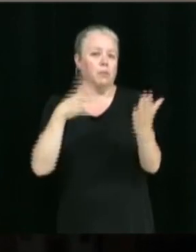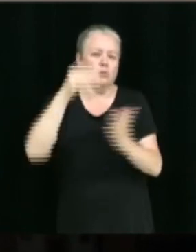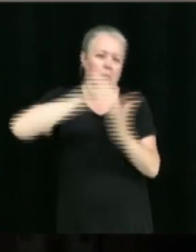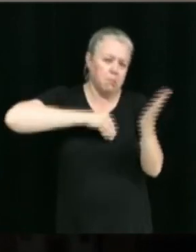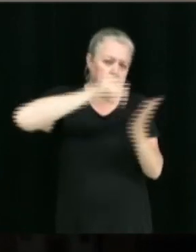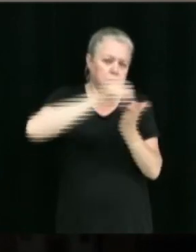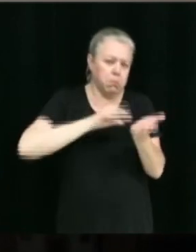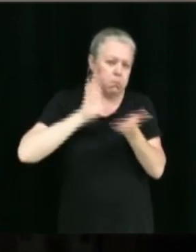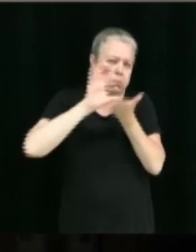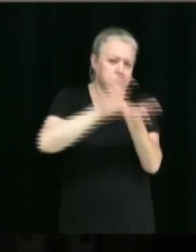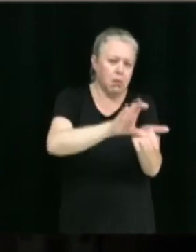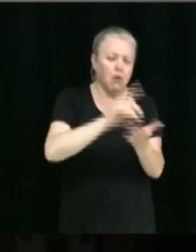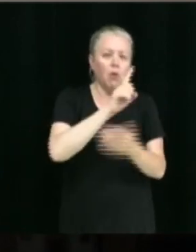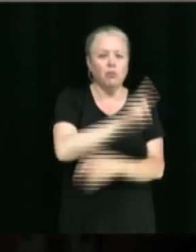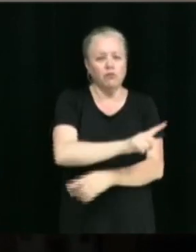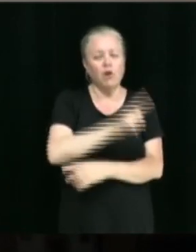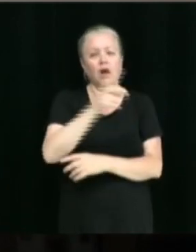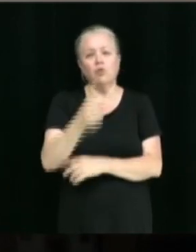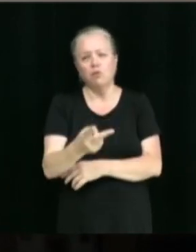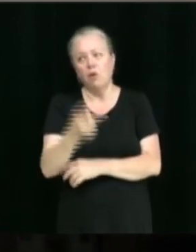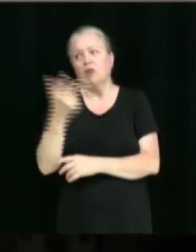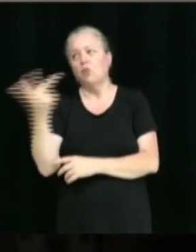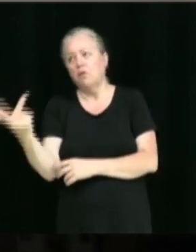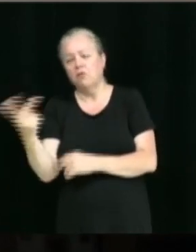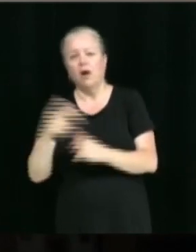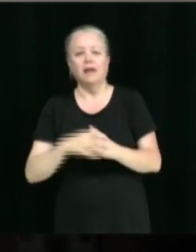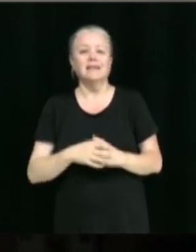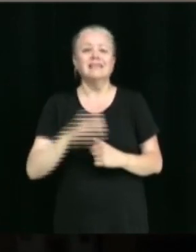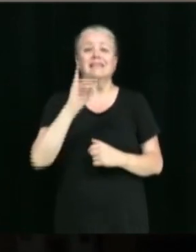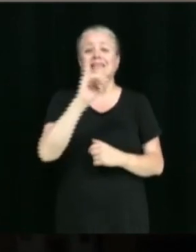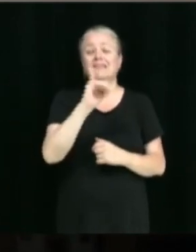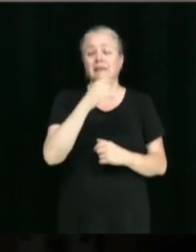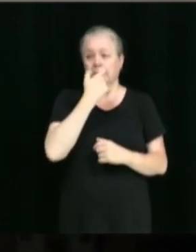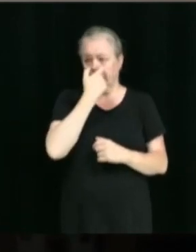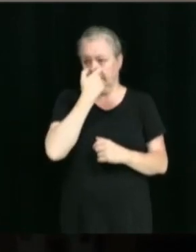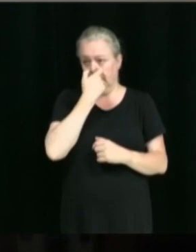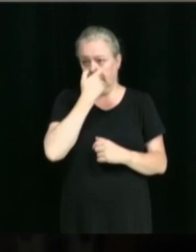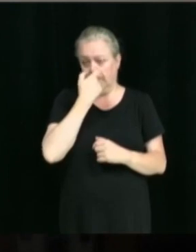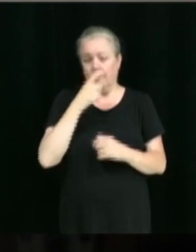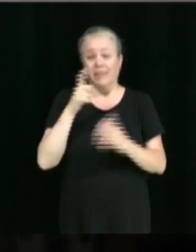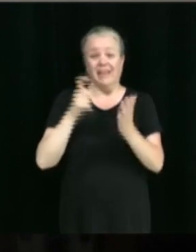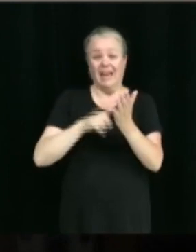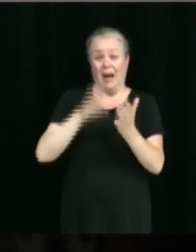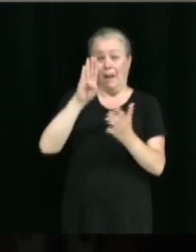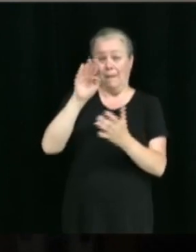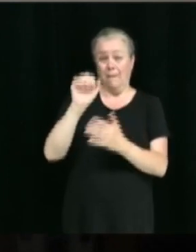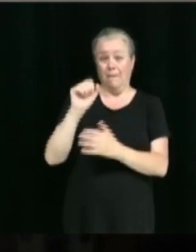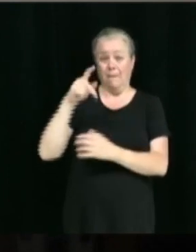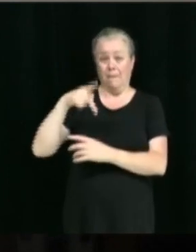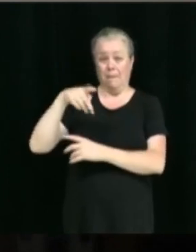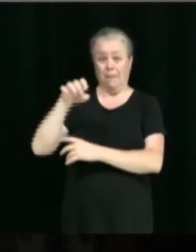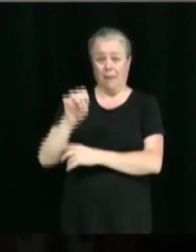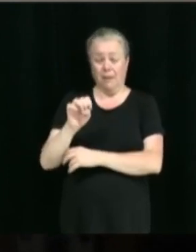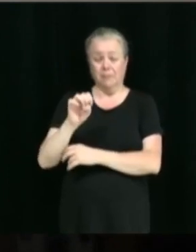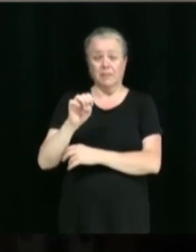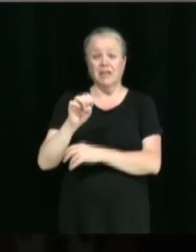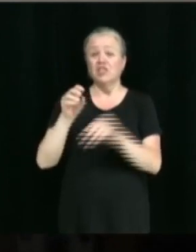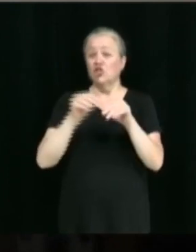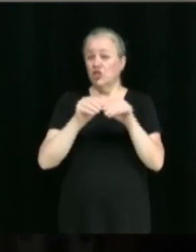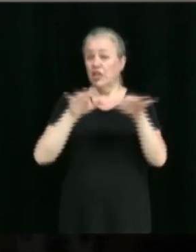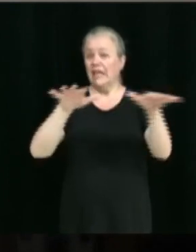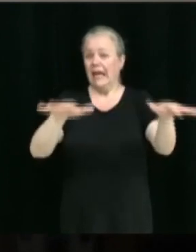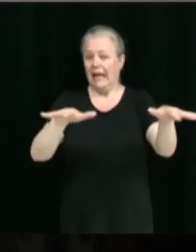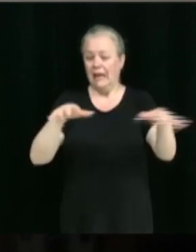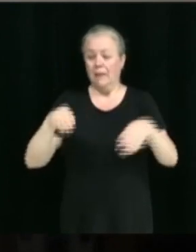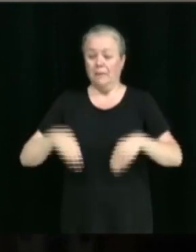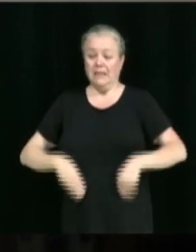Donc, ça vous évite de compléter des mémoires. Si dans deux ans, bon, c'est ça, lors d'un BAPE générique, le ministère est obligé d'engager des experts